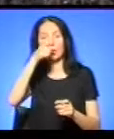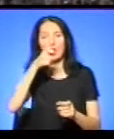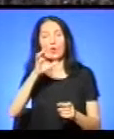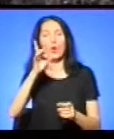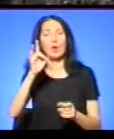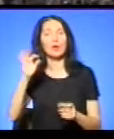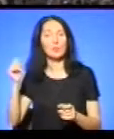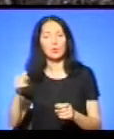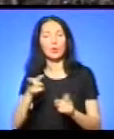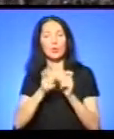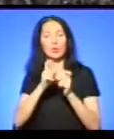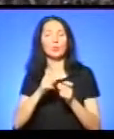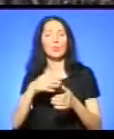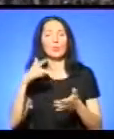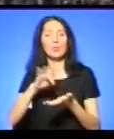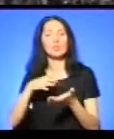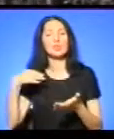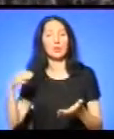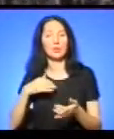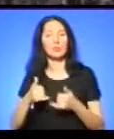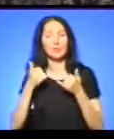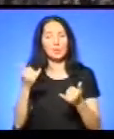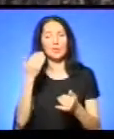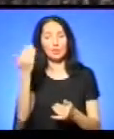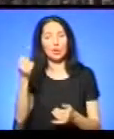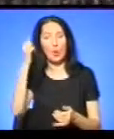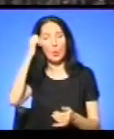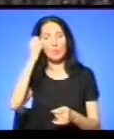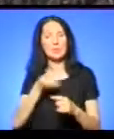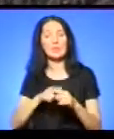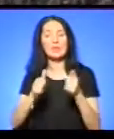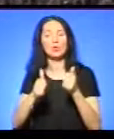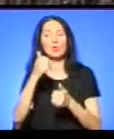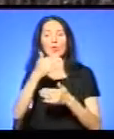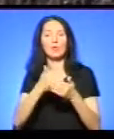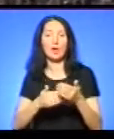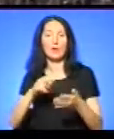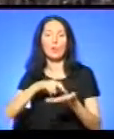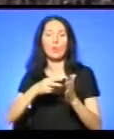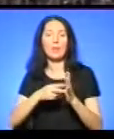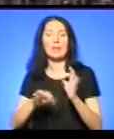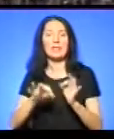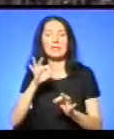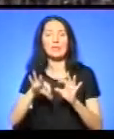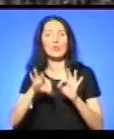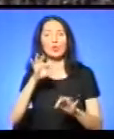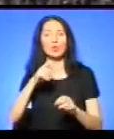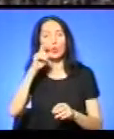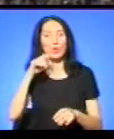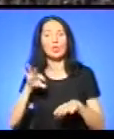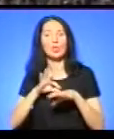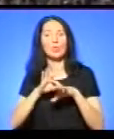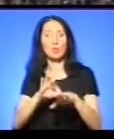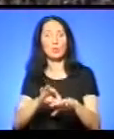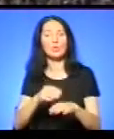'яті йому. Цей турнір, він в графіку і в плані збірної України, тобто він проводиться